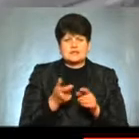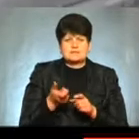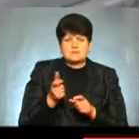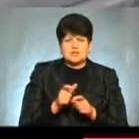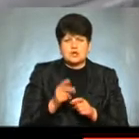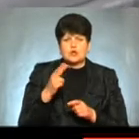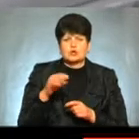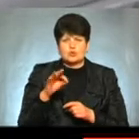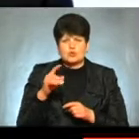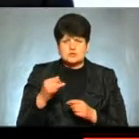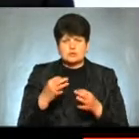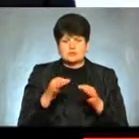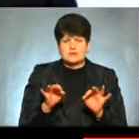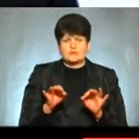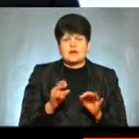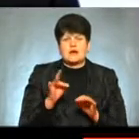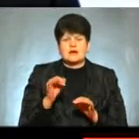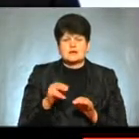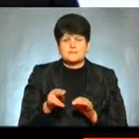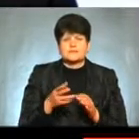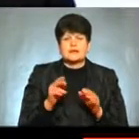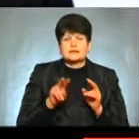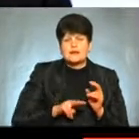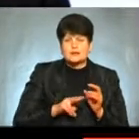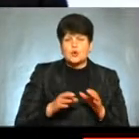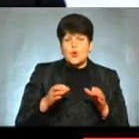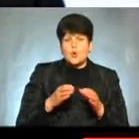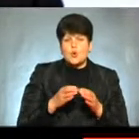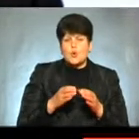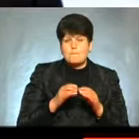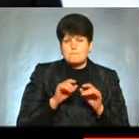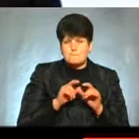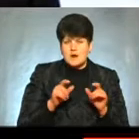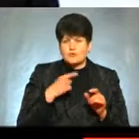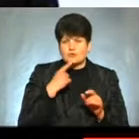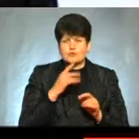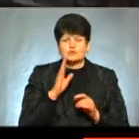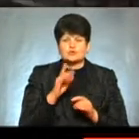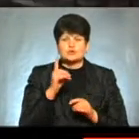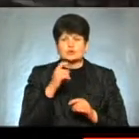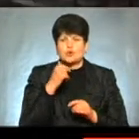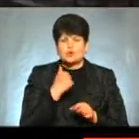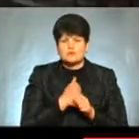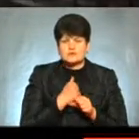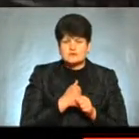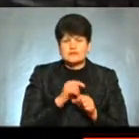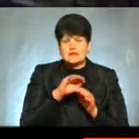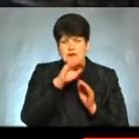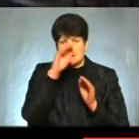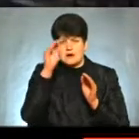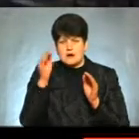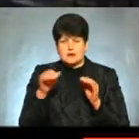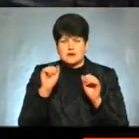дозу допустимої радіації Директор компанії Ніколя Кай тоді запевняв, укриття служитиме щонайменше століття За розміра марка може накрити